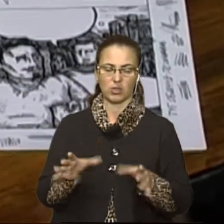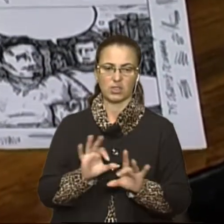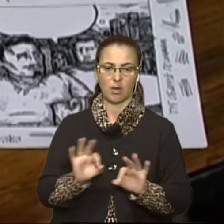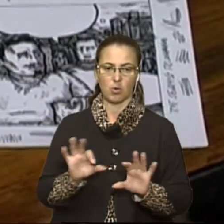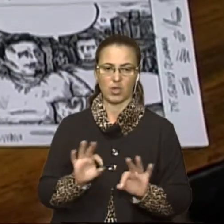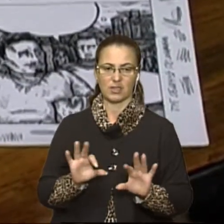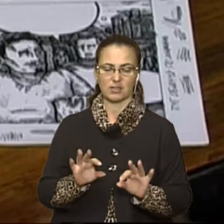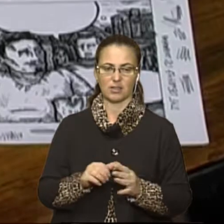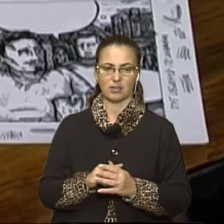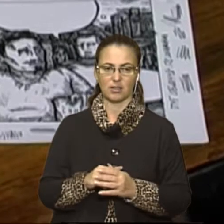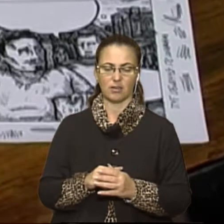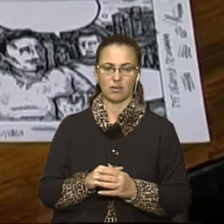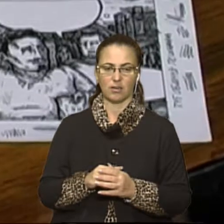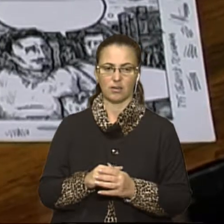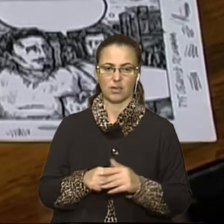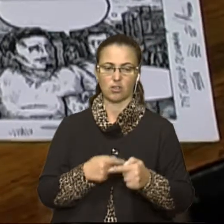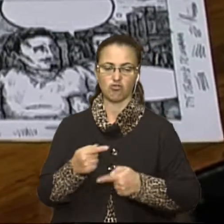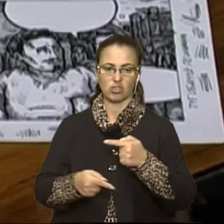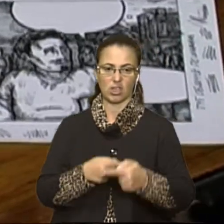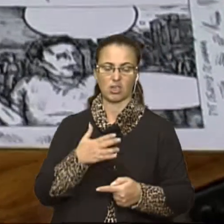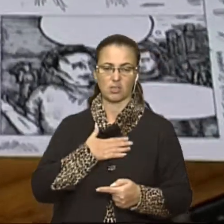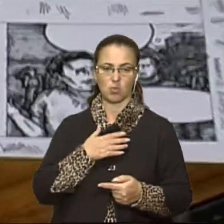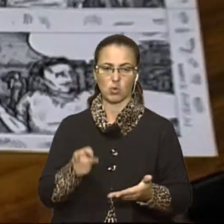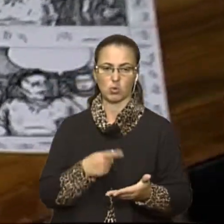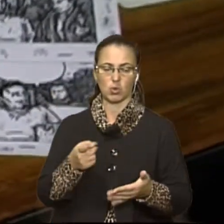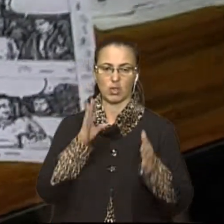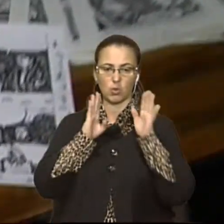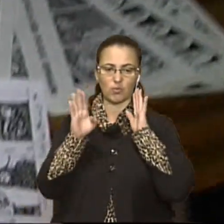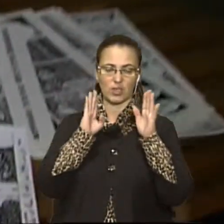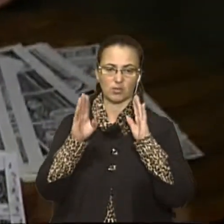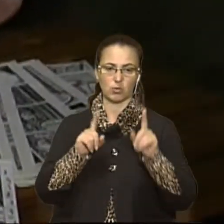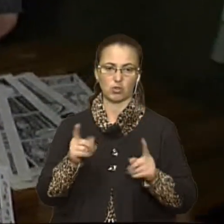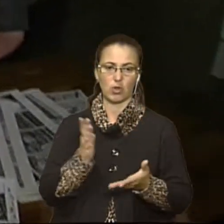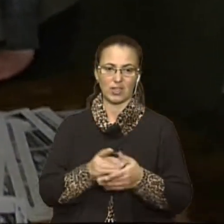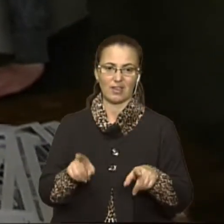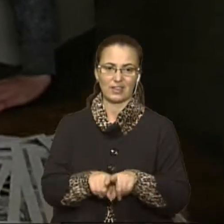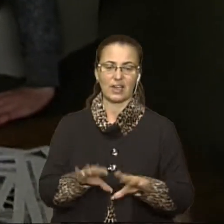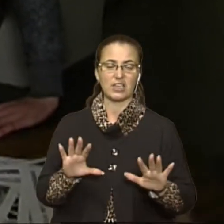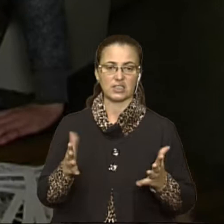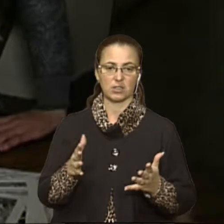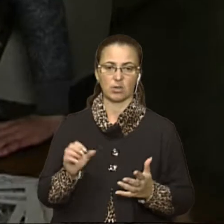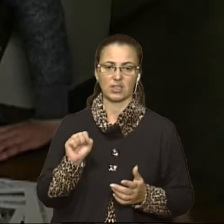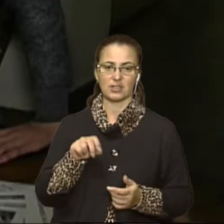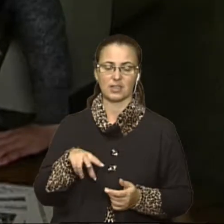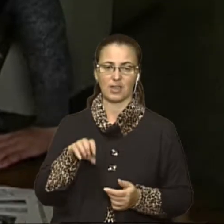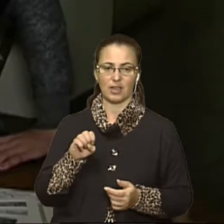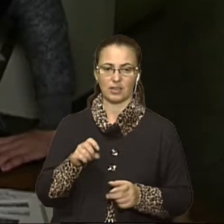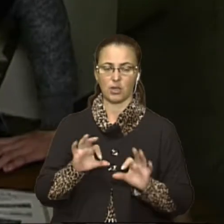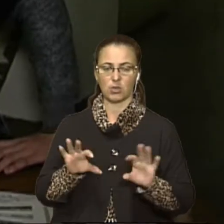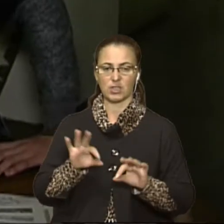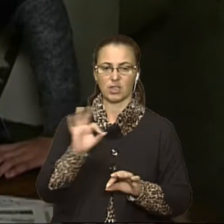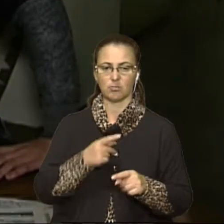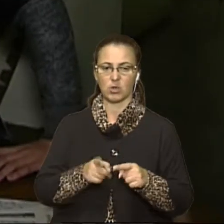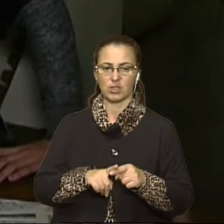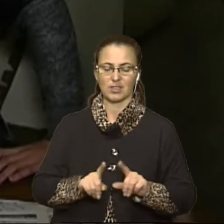розказати через мою сторінку у фейсбуці, що є така ситуація, але розказати про це